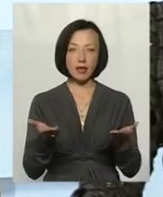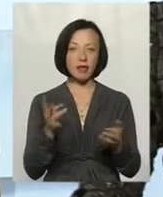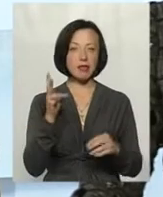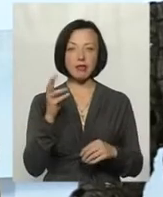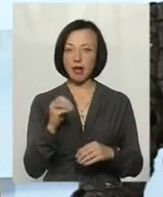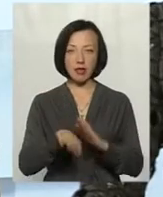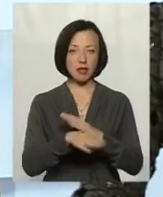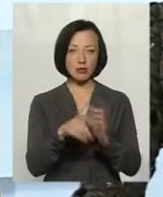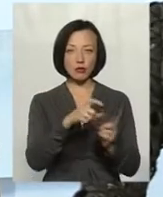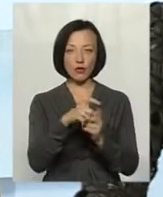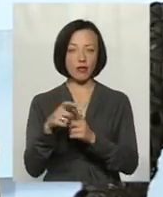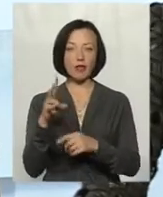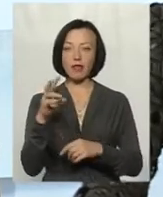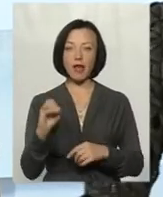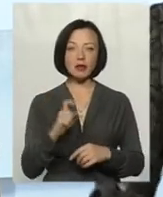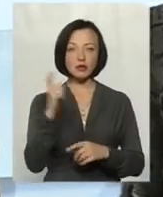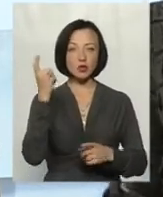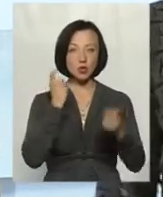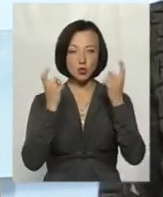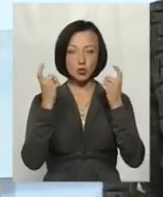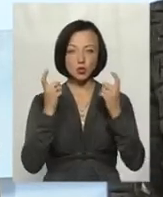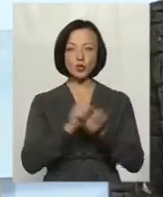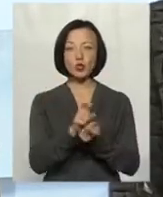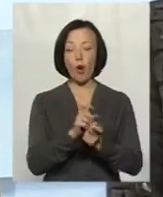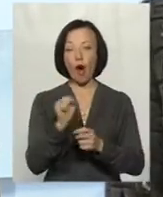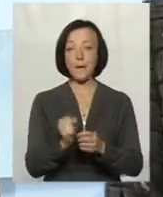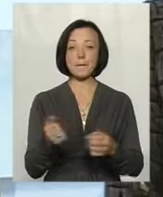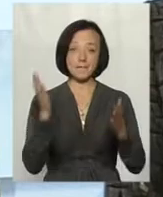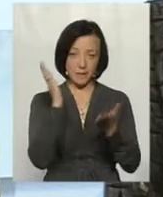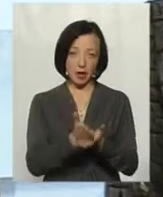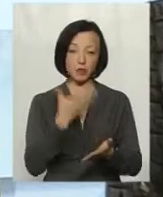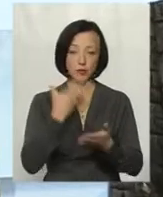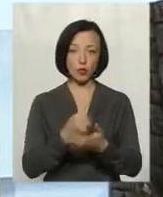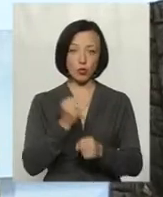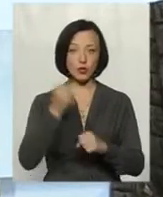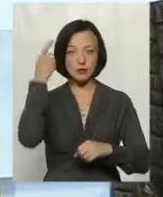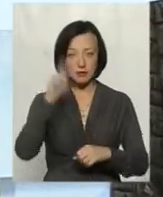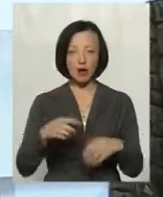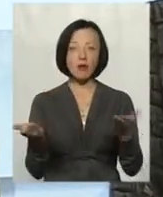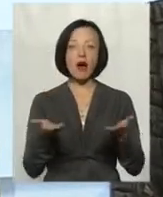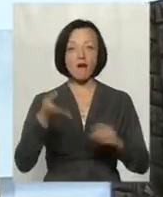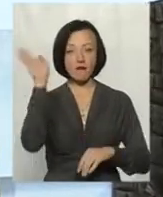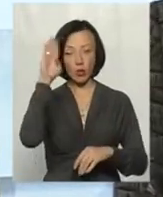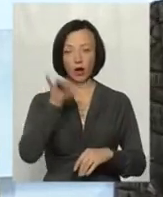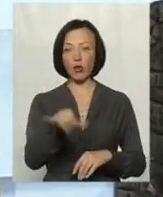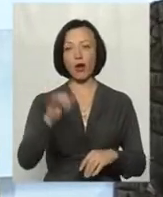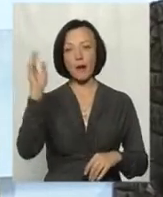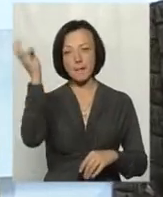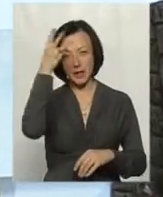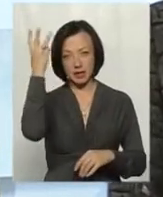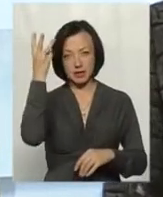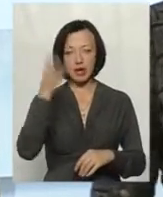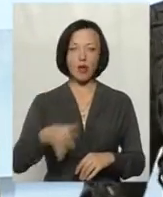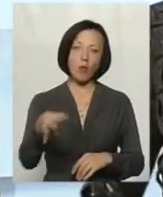словах, не з чуток, а безпосередньо зі своєї роботи знають, яка ж вода у Хмельницькому, у